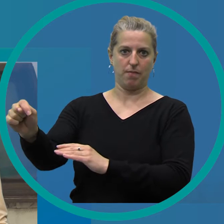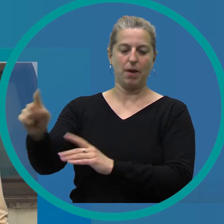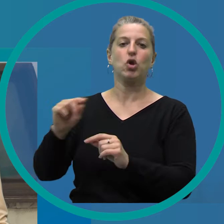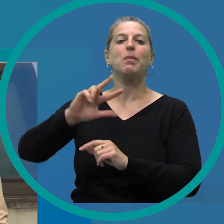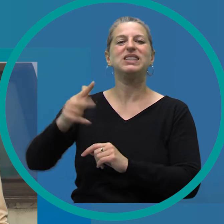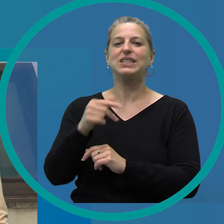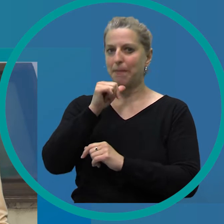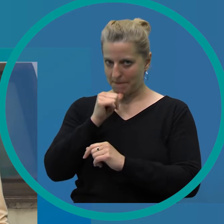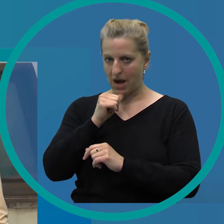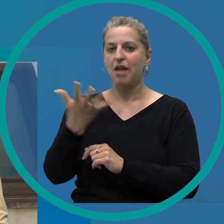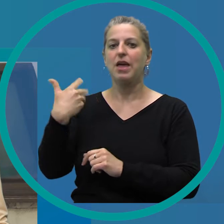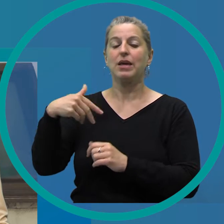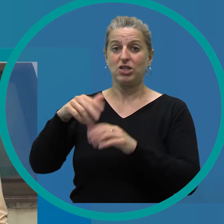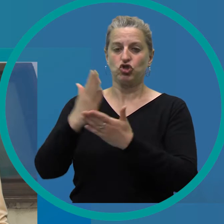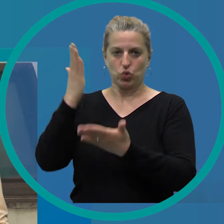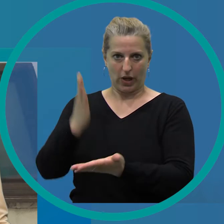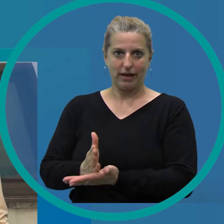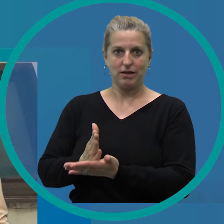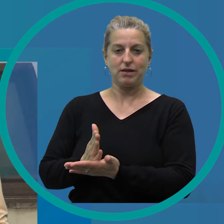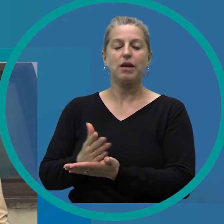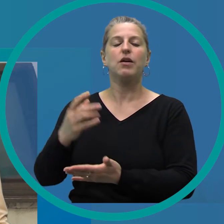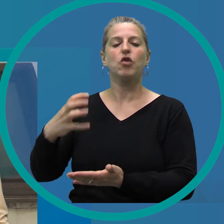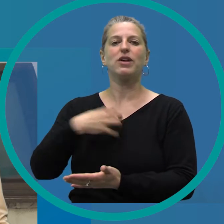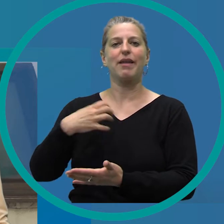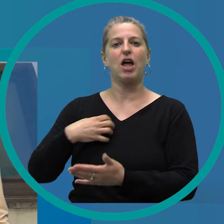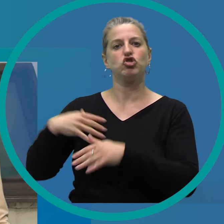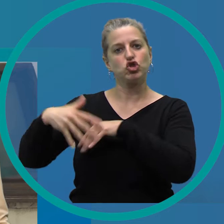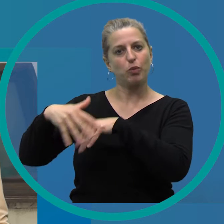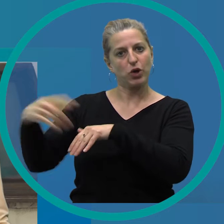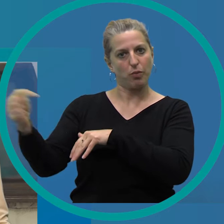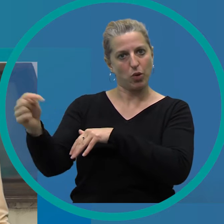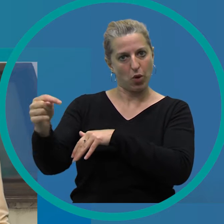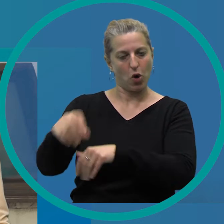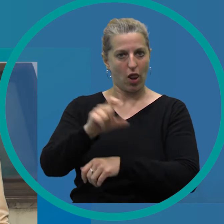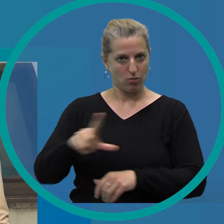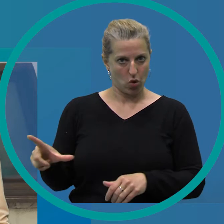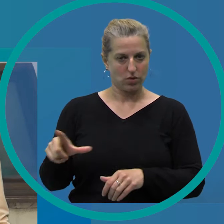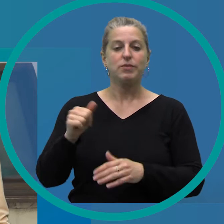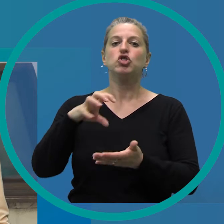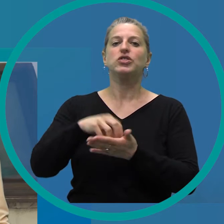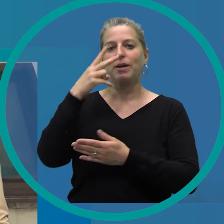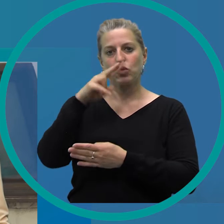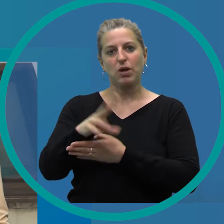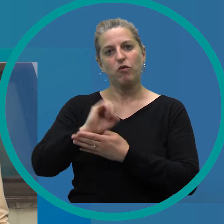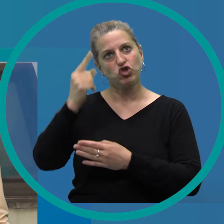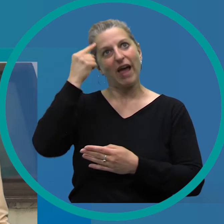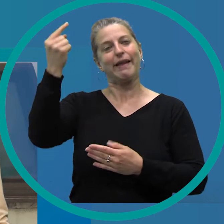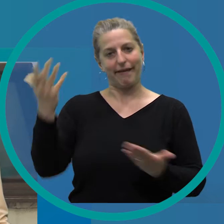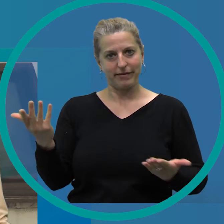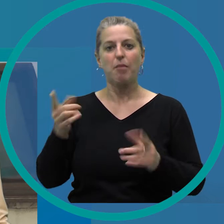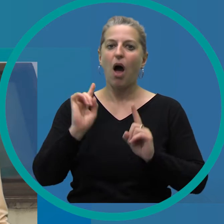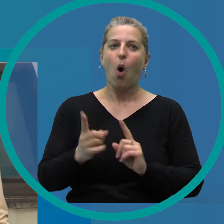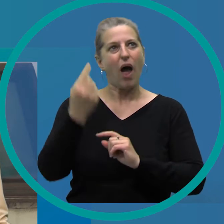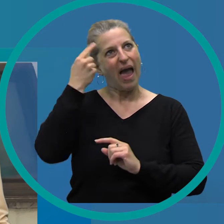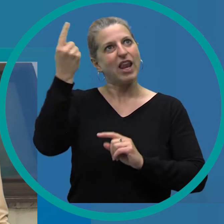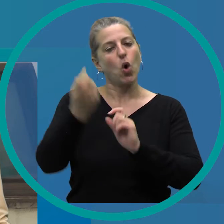3. Mai mit dem Einmarsch der kanadischen Truppen. Die Ausstellung im Stadtmuseum möchte an diese Ereignisse, an diesem Tag erinnern, aber